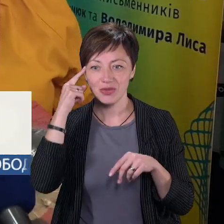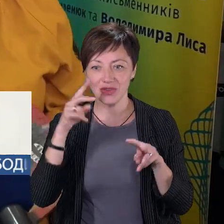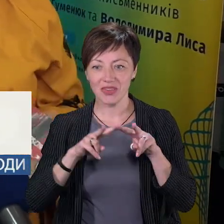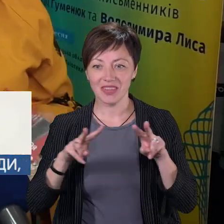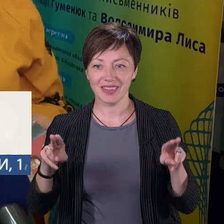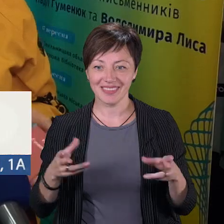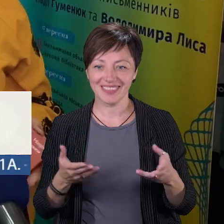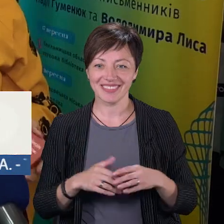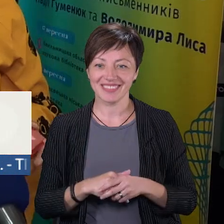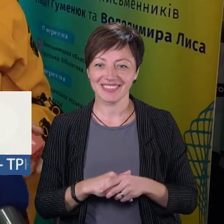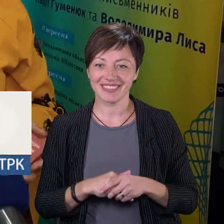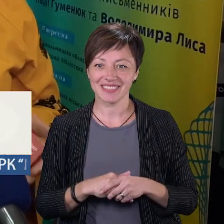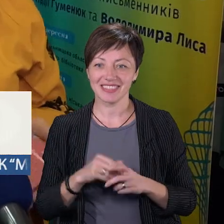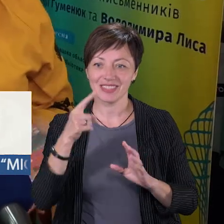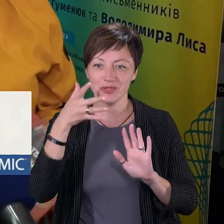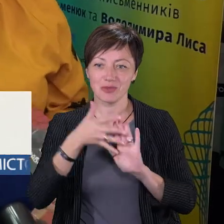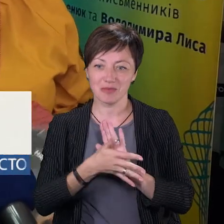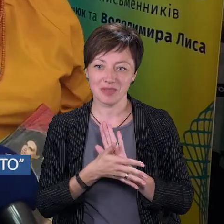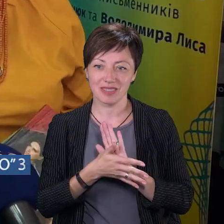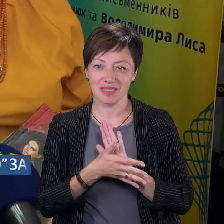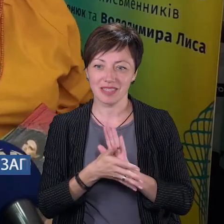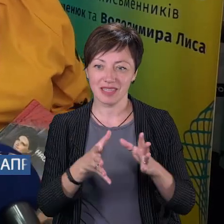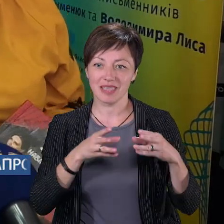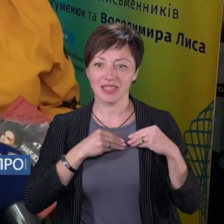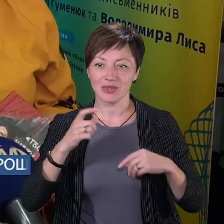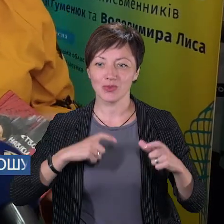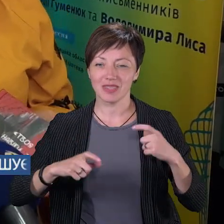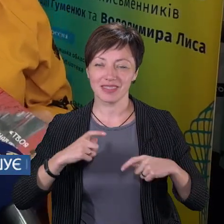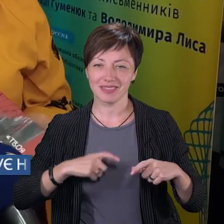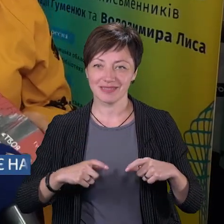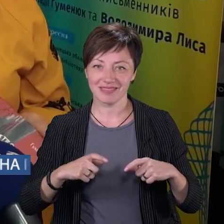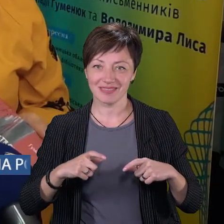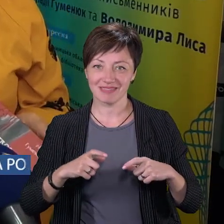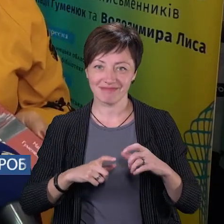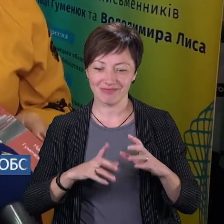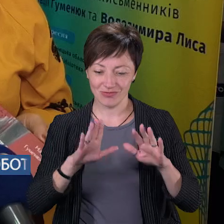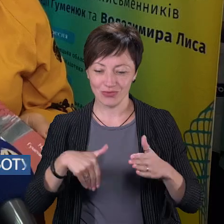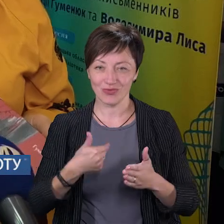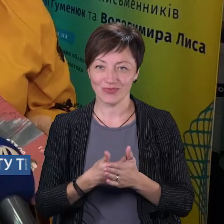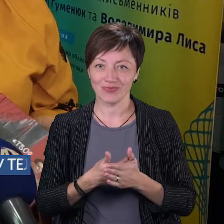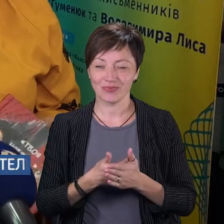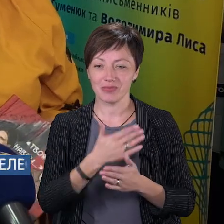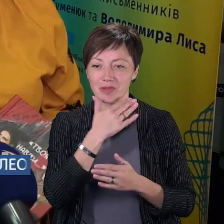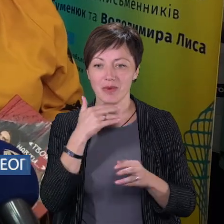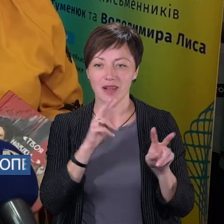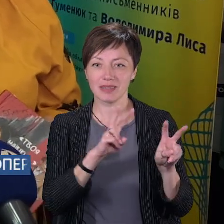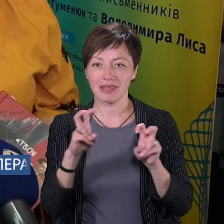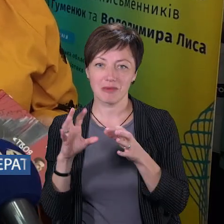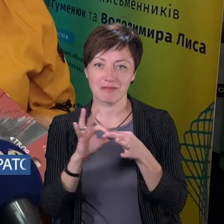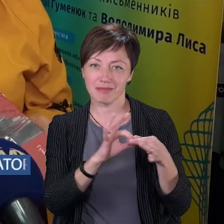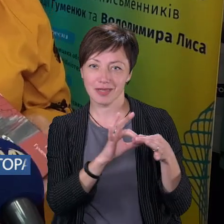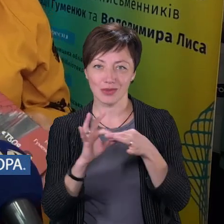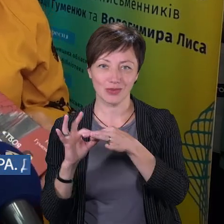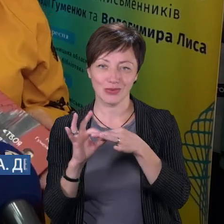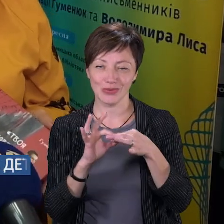однаково. Це зрозуміло, ми ж із студентської лави разом, багато тем перегукується,